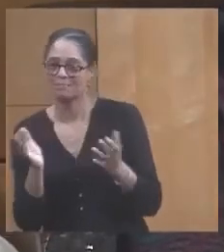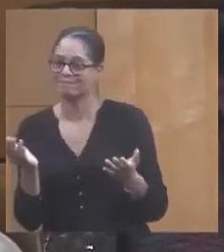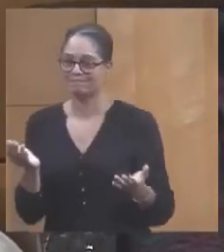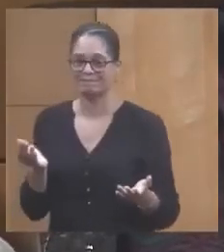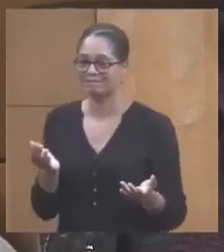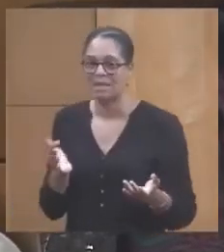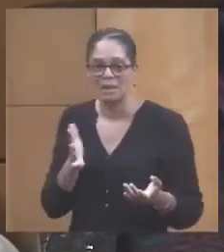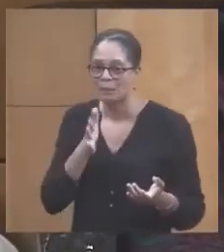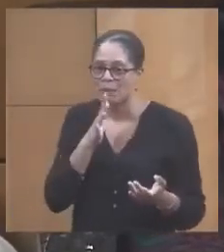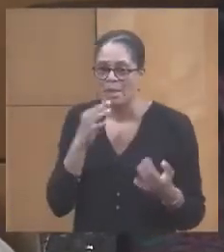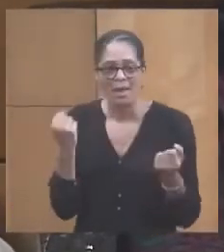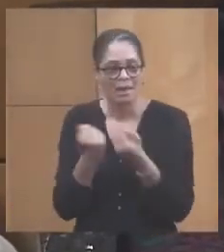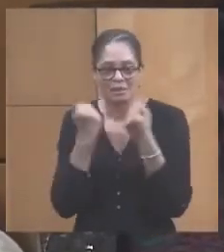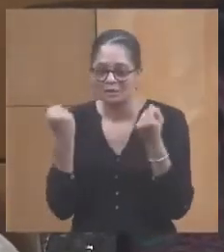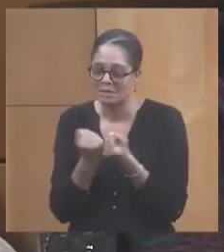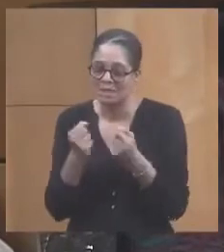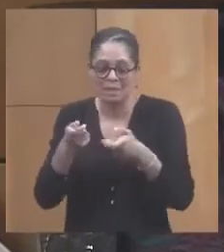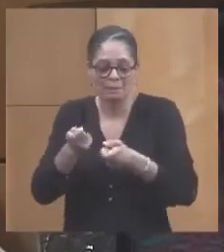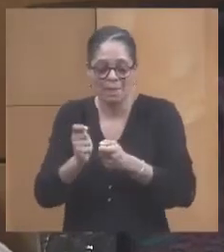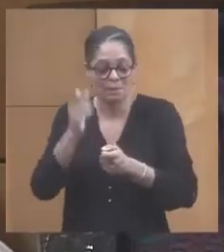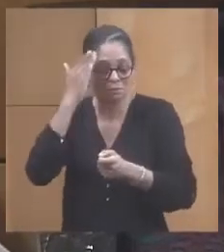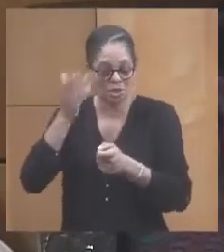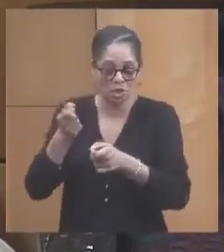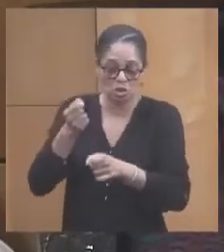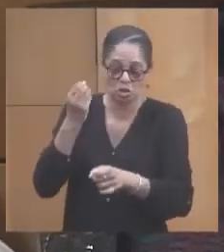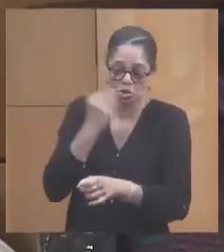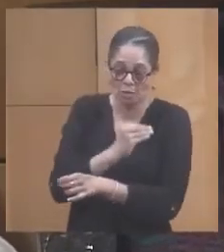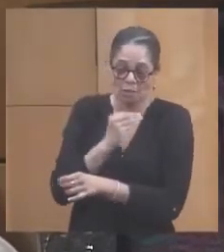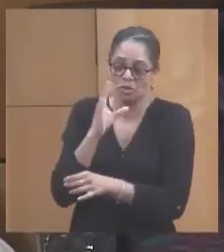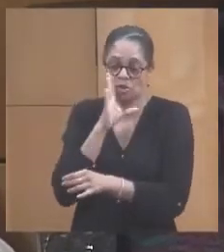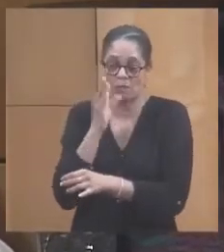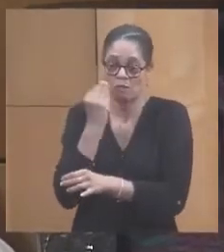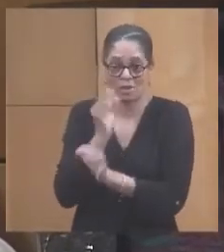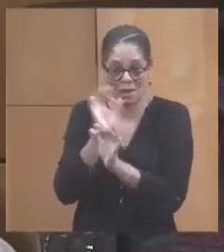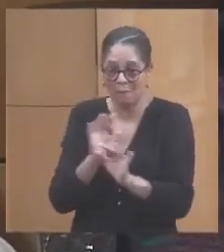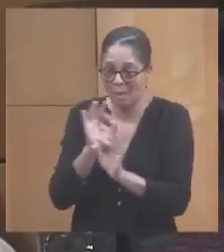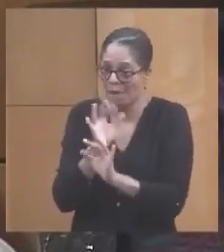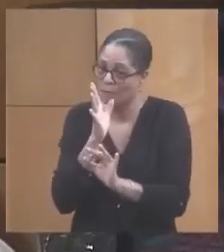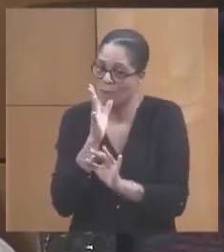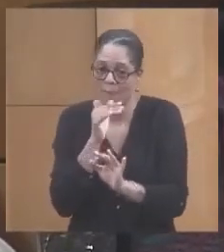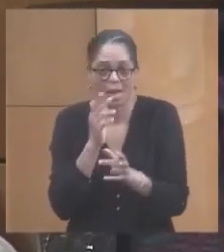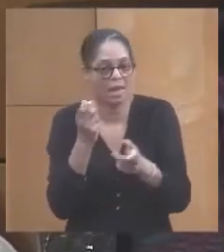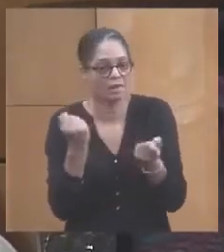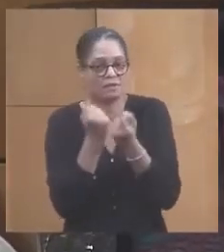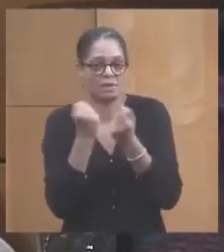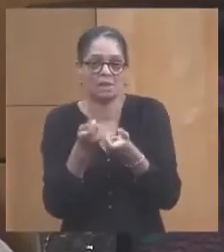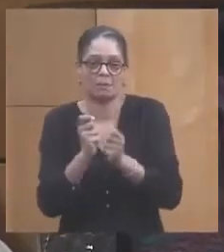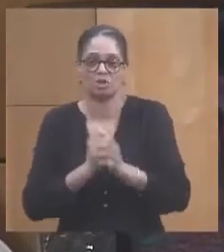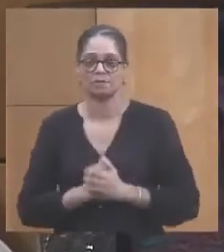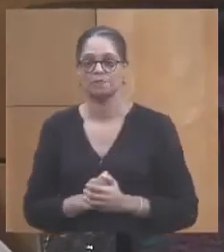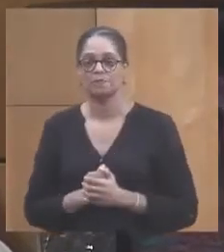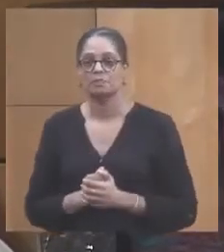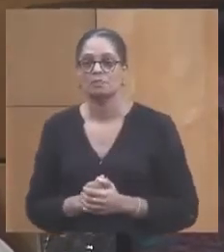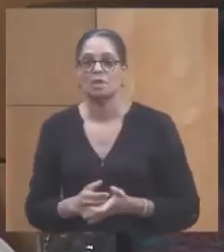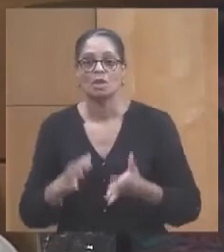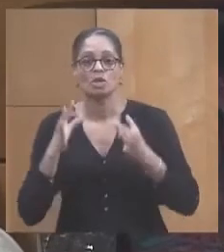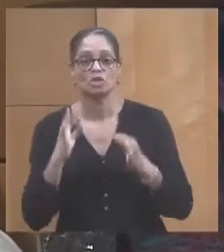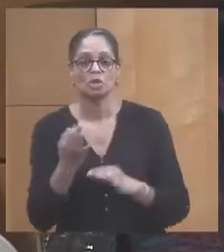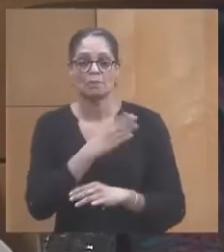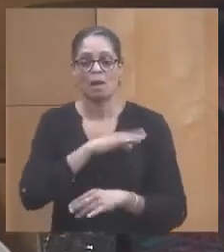'activité de pêche s'il n a pas de chambres froides. Ce n pas possible. Parce que, de fait, les marins pêcheurs trouvent des solutions